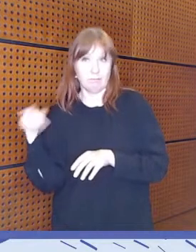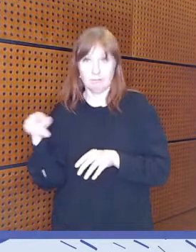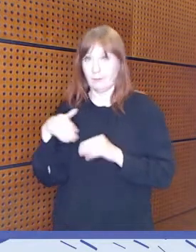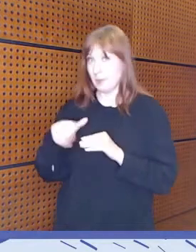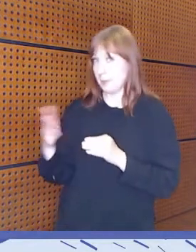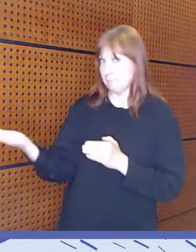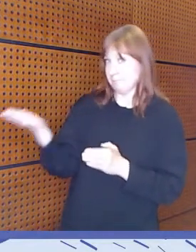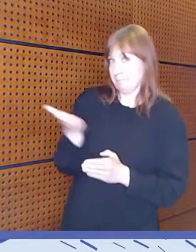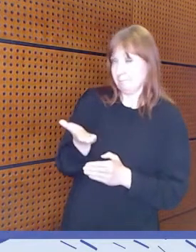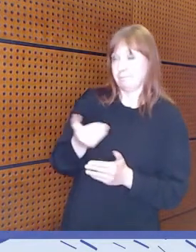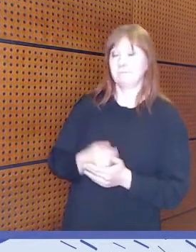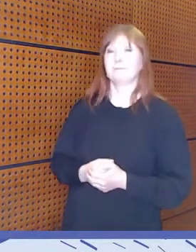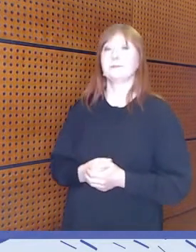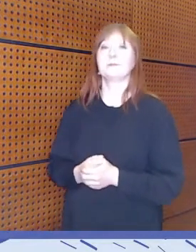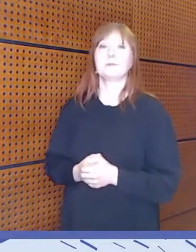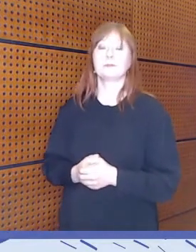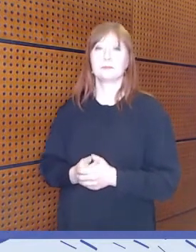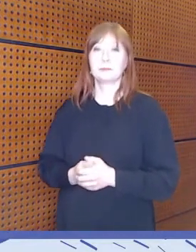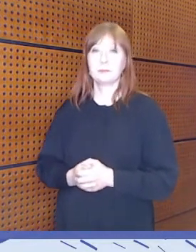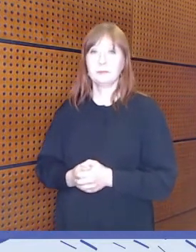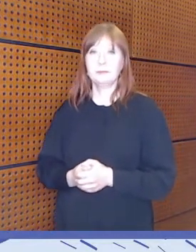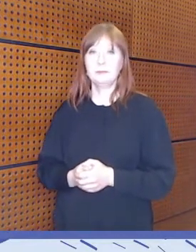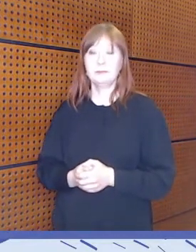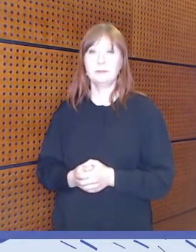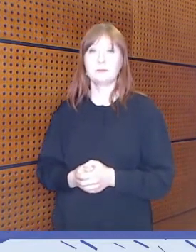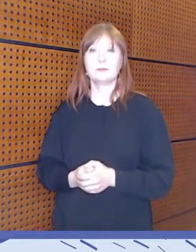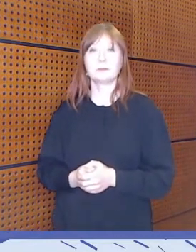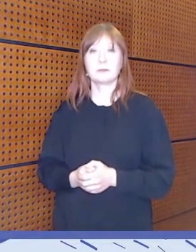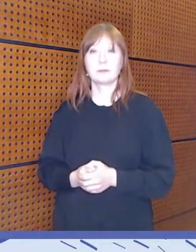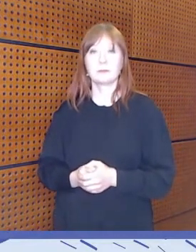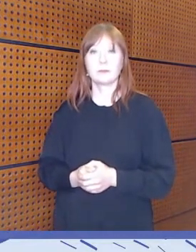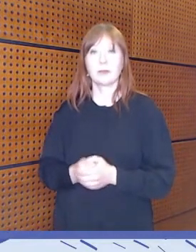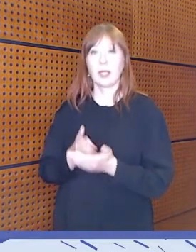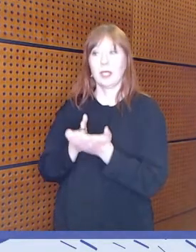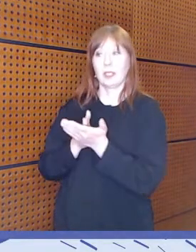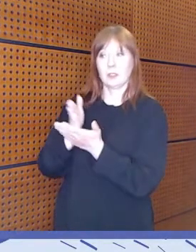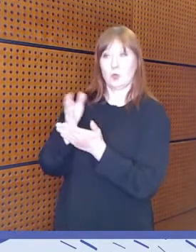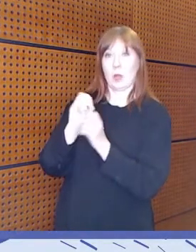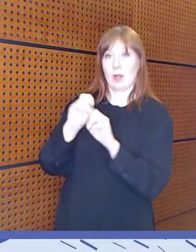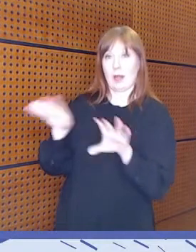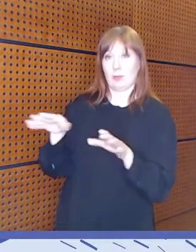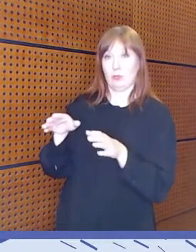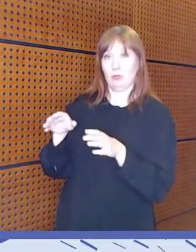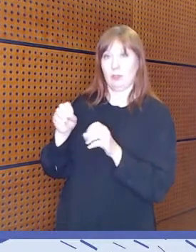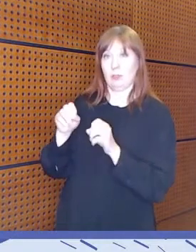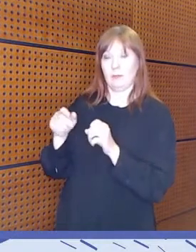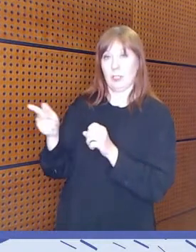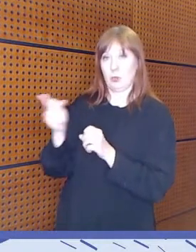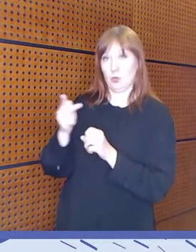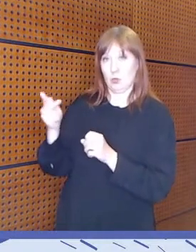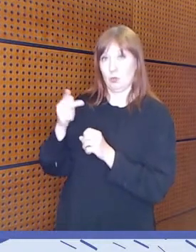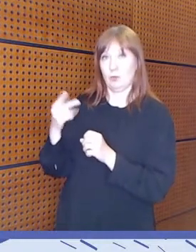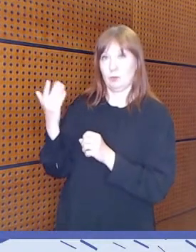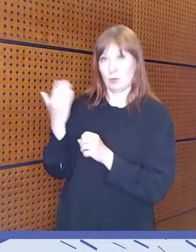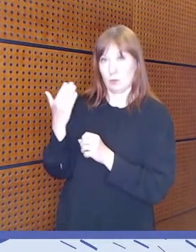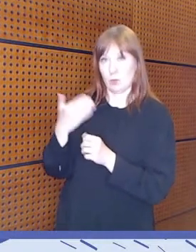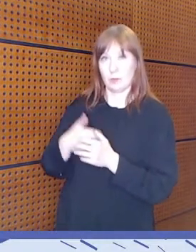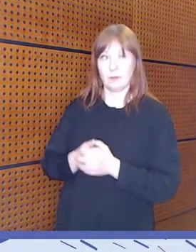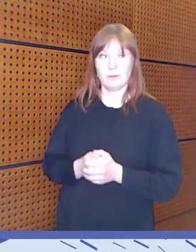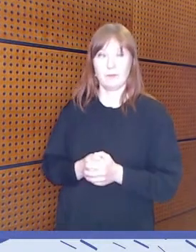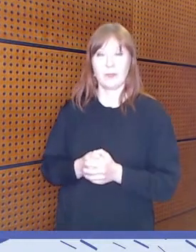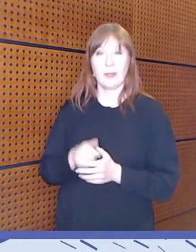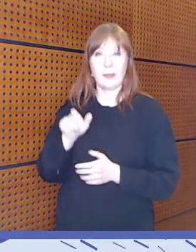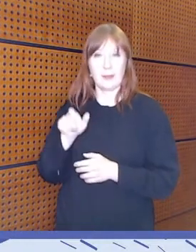Ole hyvä Leena. Jouluan siis striimistä kysymyksen. Reijo Kupiaisen, terveisiä. Hän